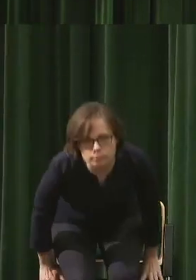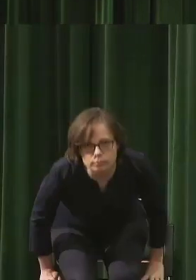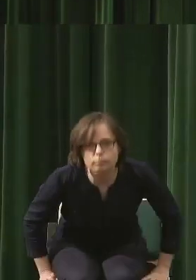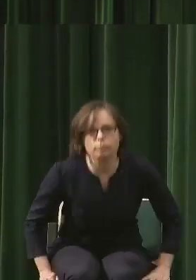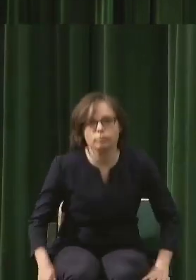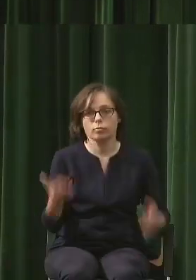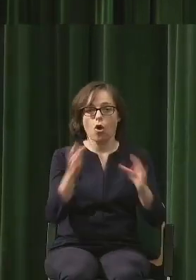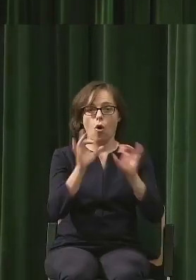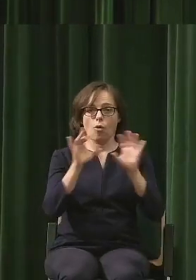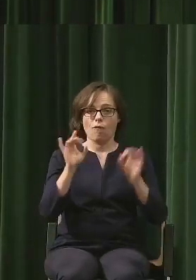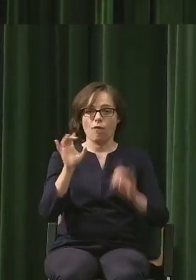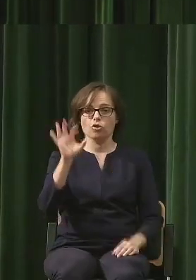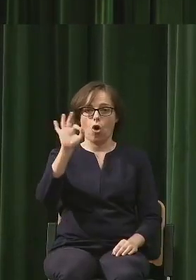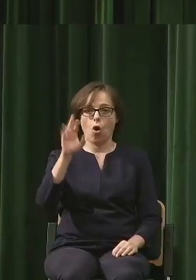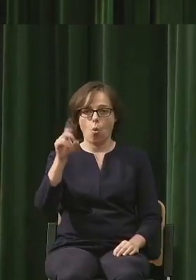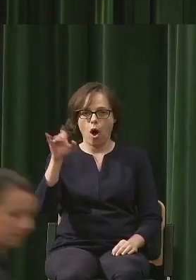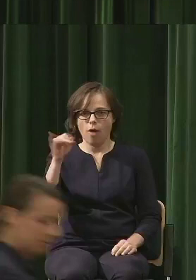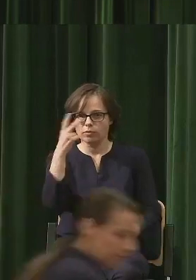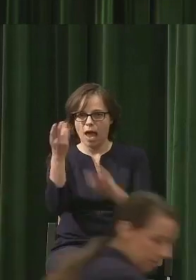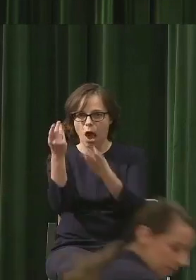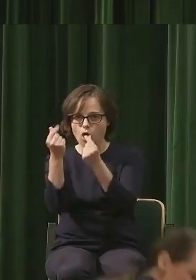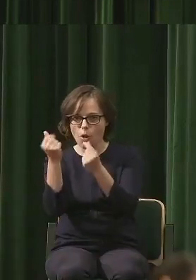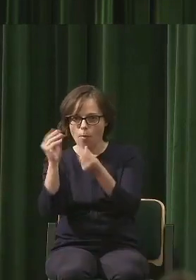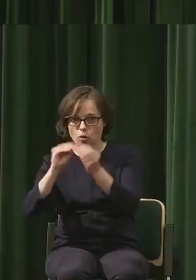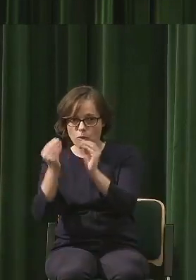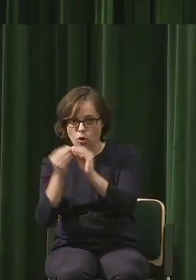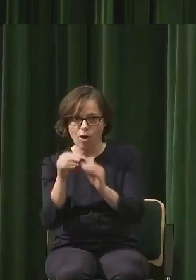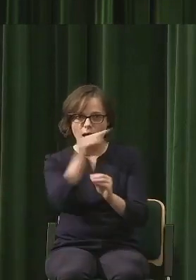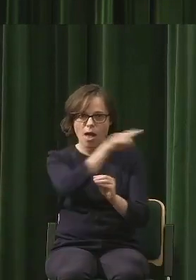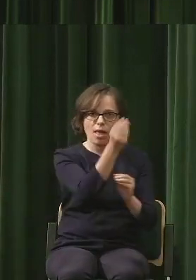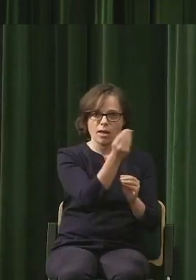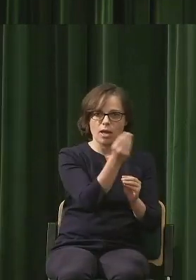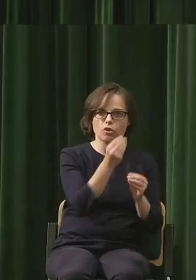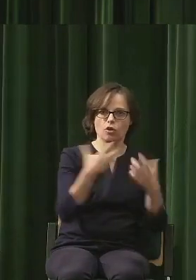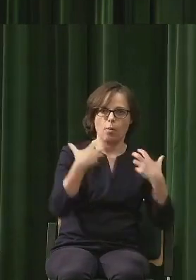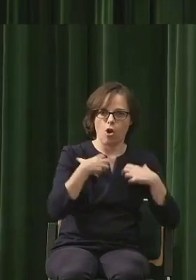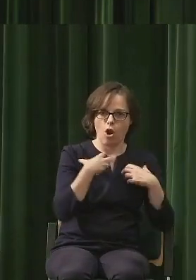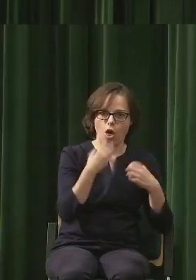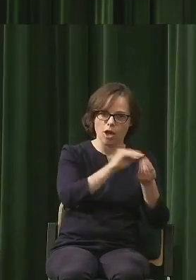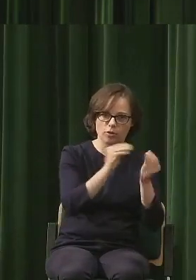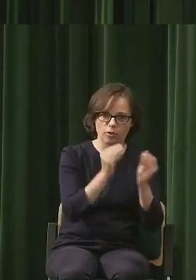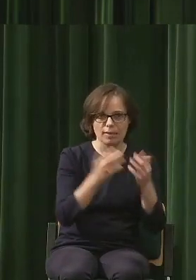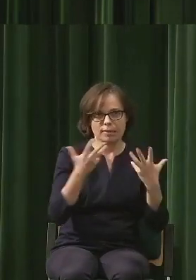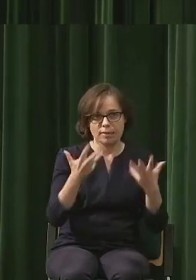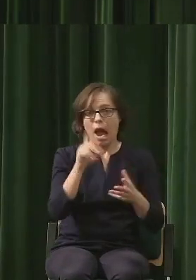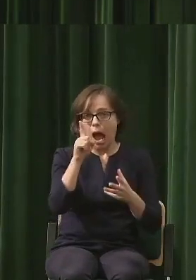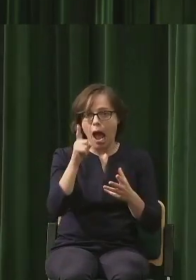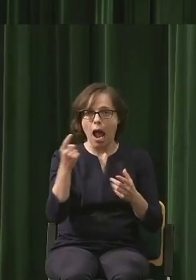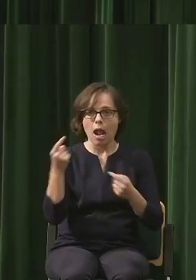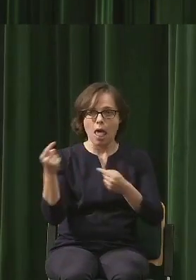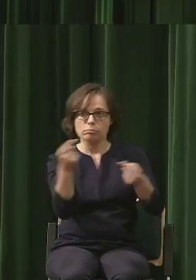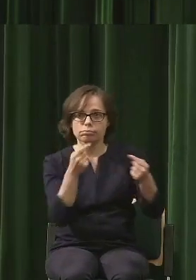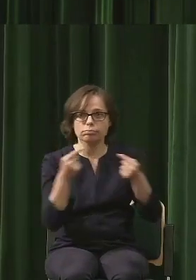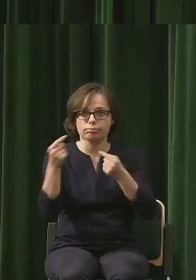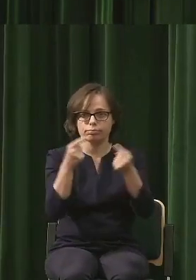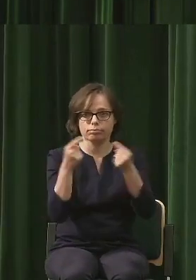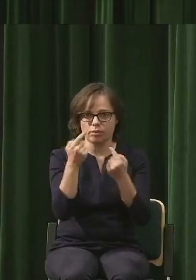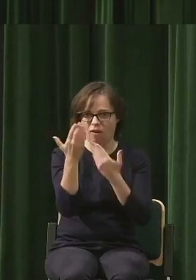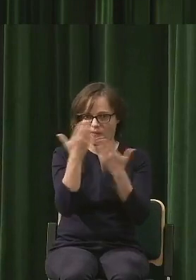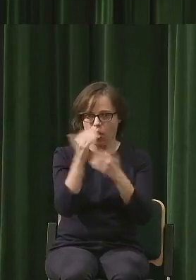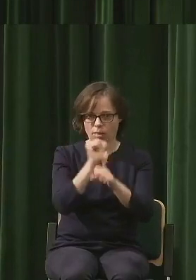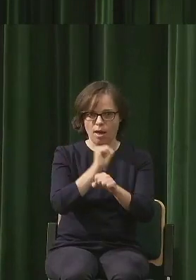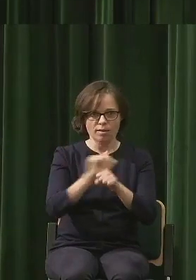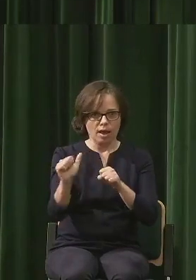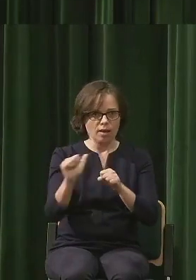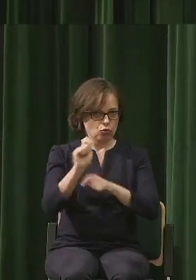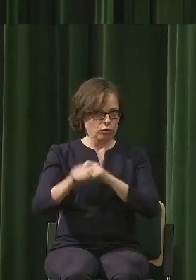wynikając z nauki, ale gdzieś na końcu zaczyna być recepta. Znaczy już wiemy, co trzeba by zrobić. Oczywiście pozastanawiam się jeszcze, jak to zrobić, ale w zasadzie